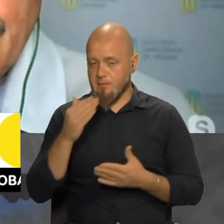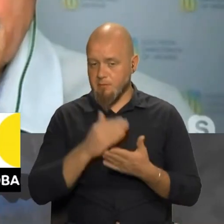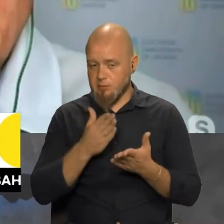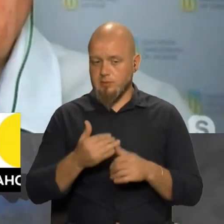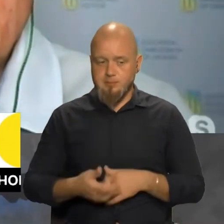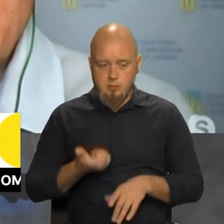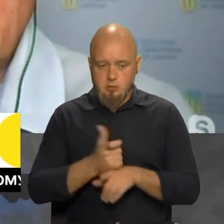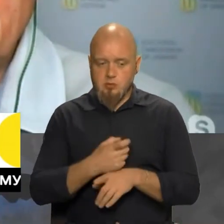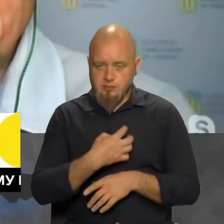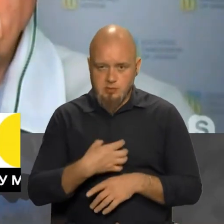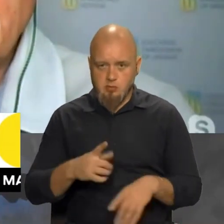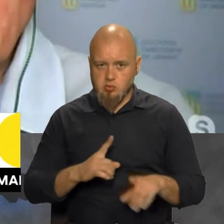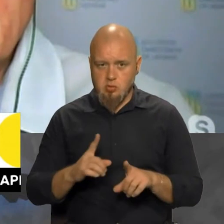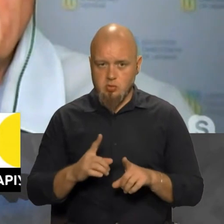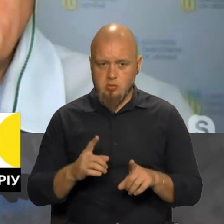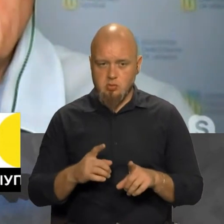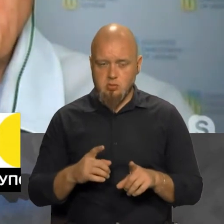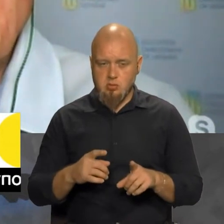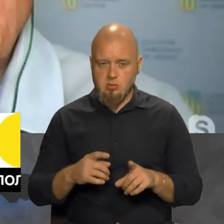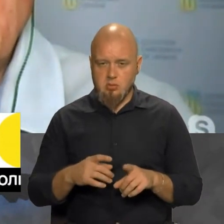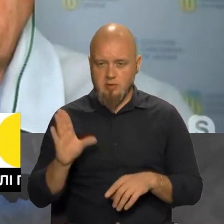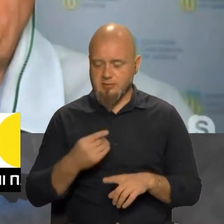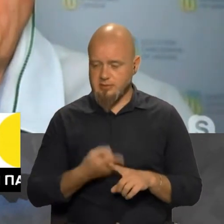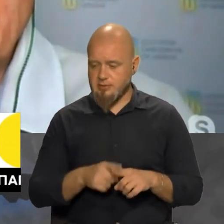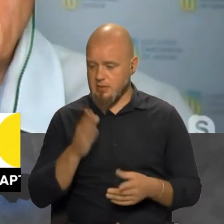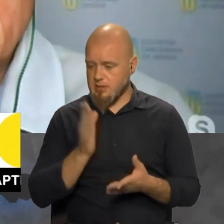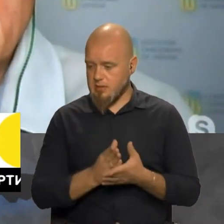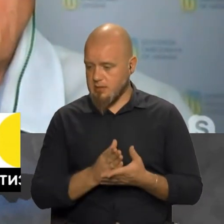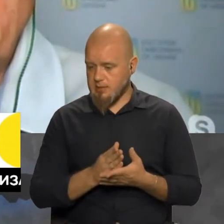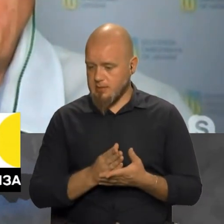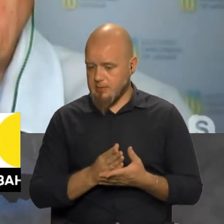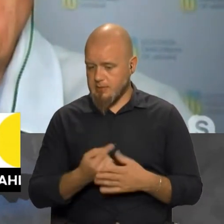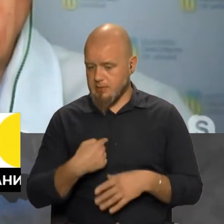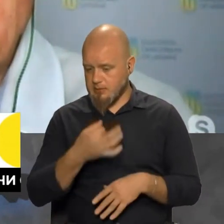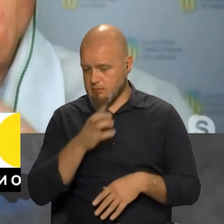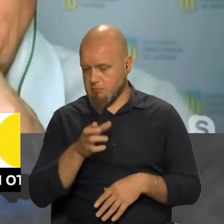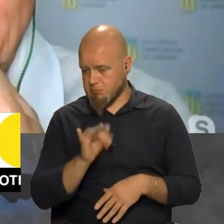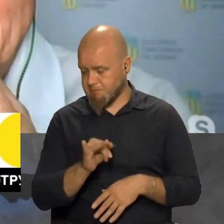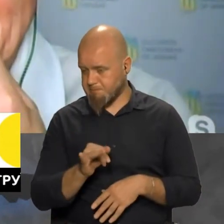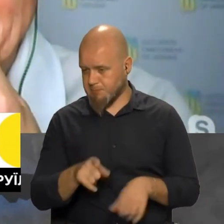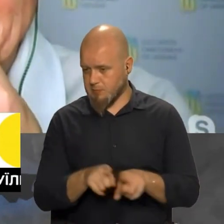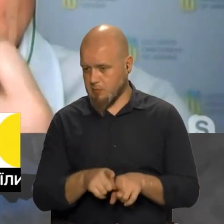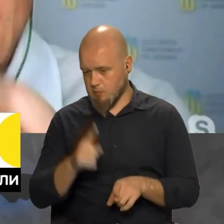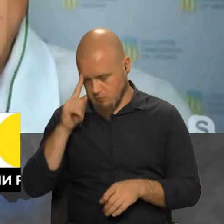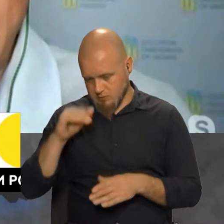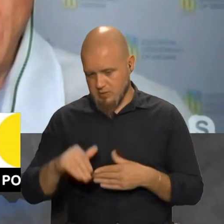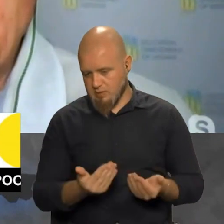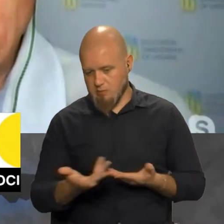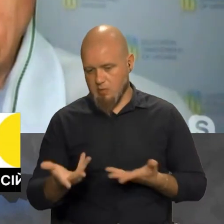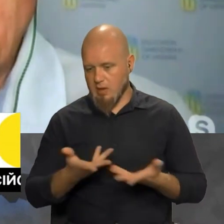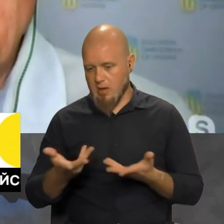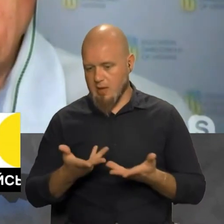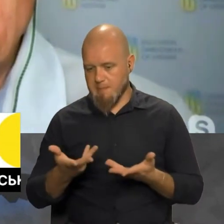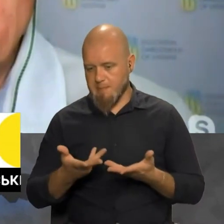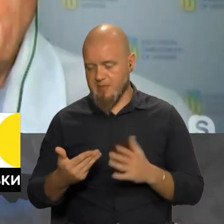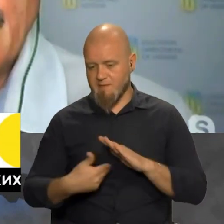важливо, що все це є, я сказав би, такою ініціативою, яка